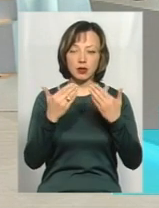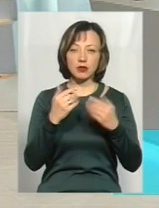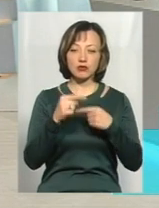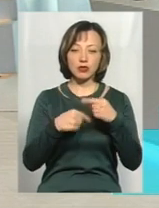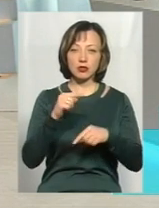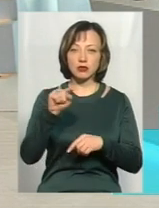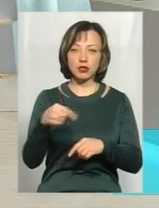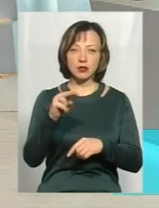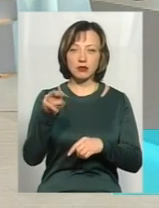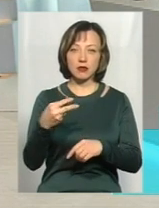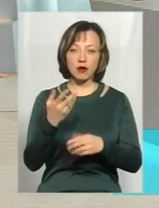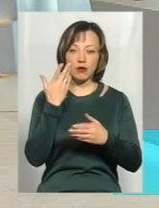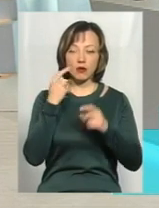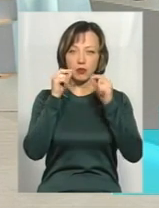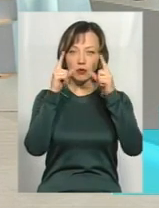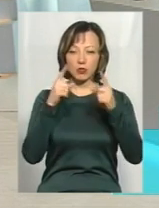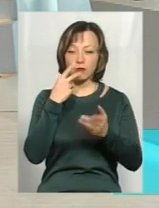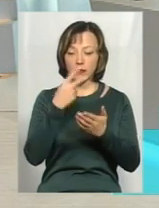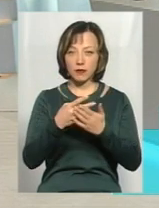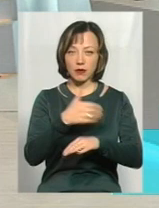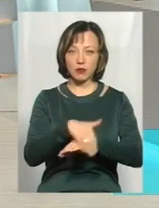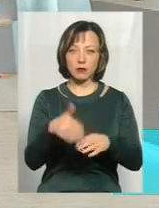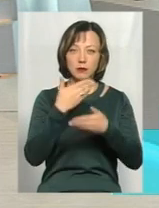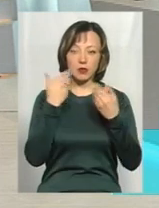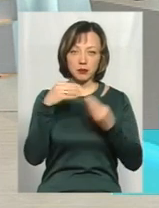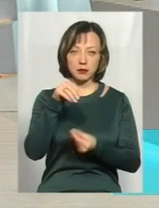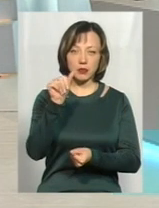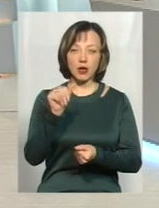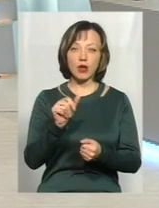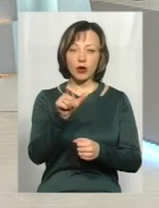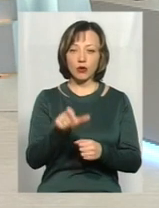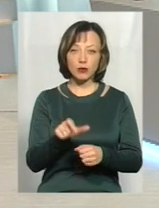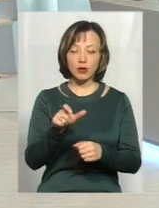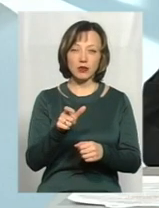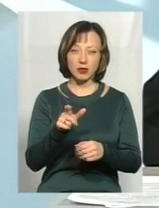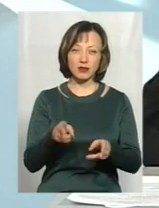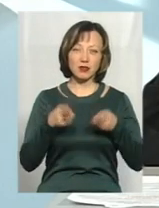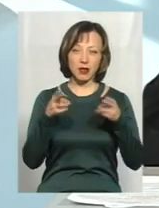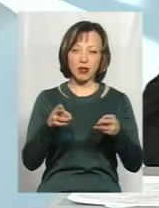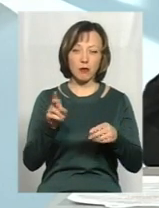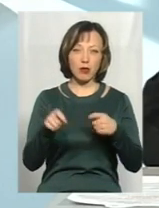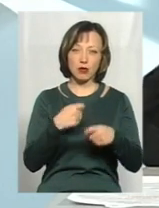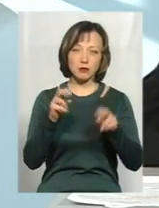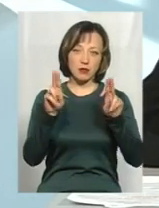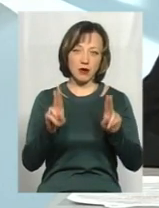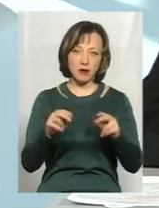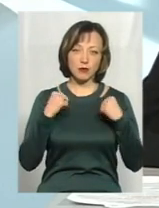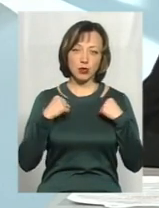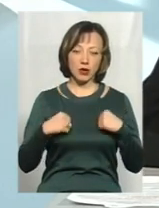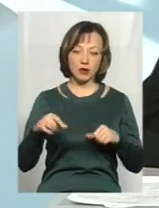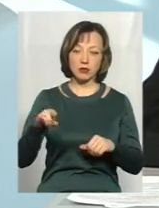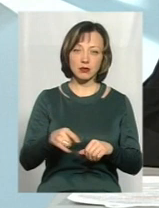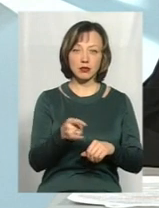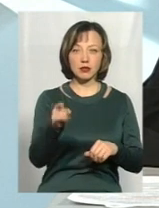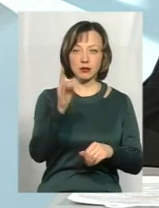годину, через дві, коли вони прокинулись, вийшли на вулицю. Тобто людина, зломисник, не порушуючи правила дорожнього руху, собі